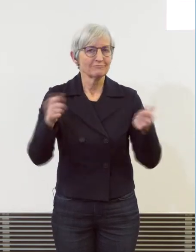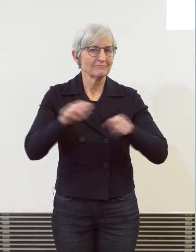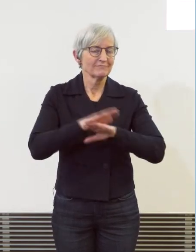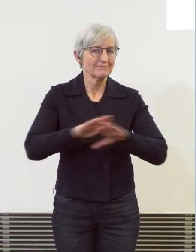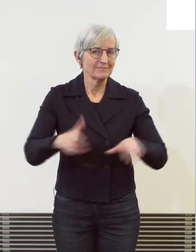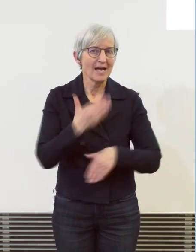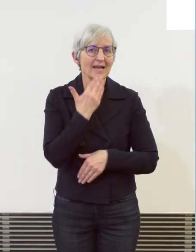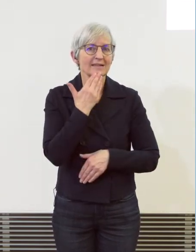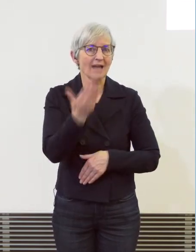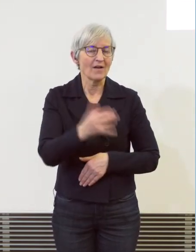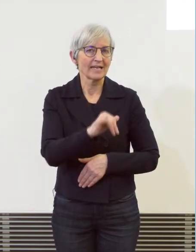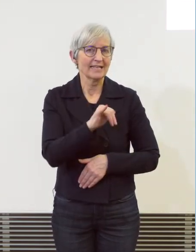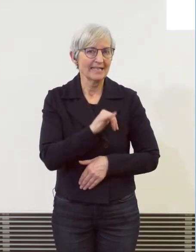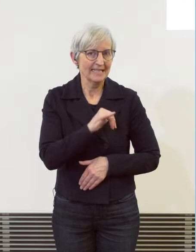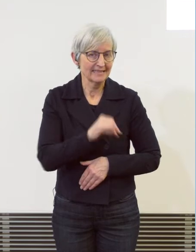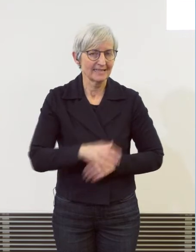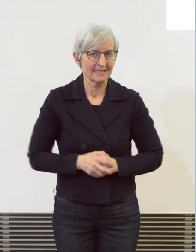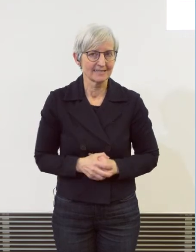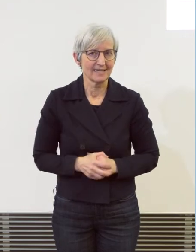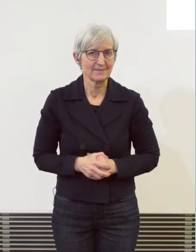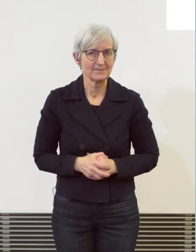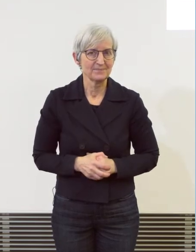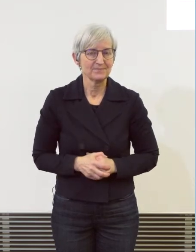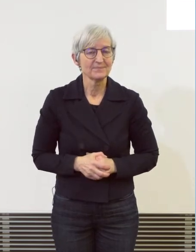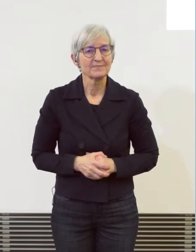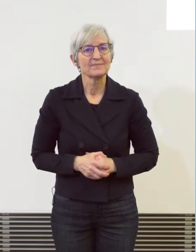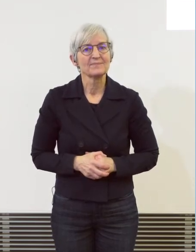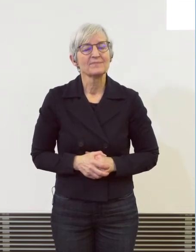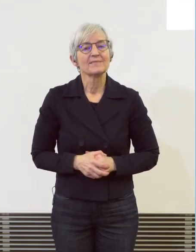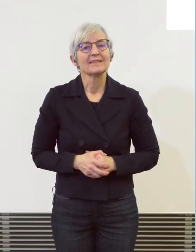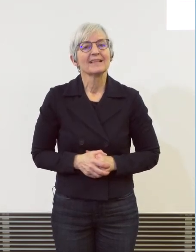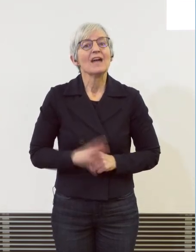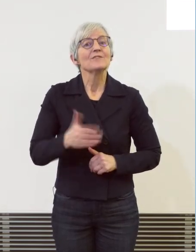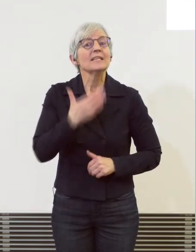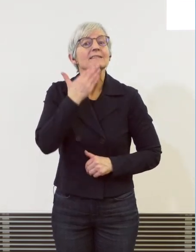Dank Frau Major.